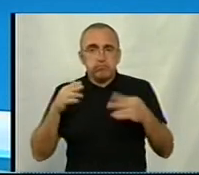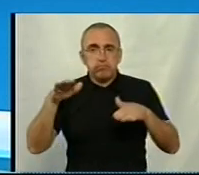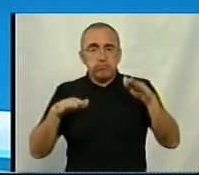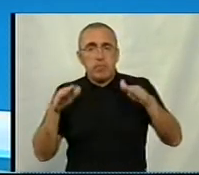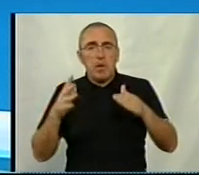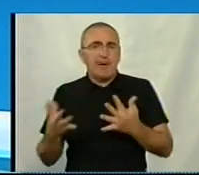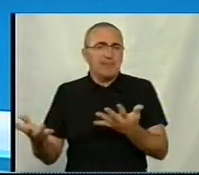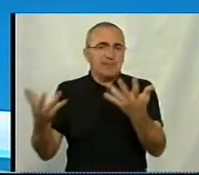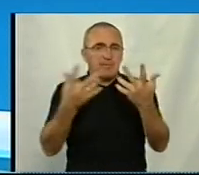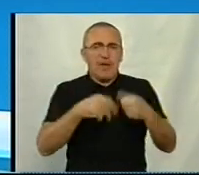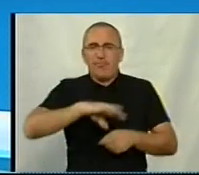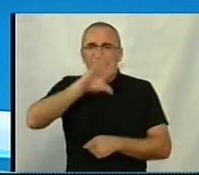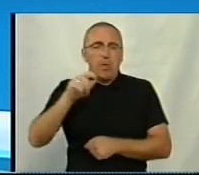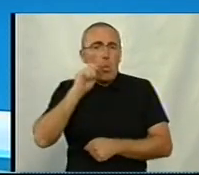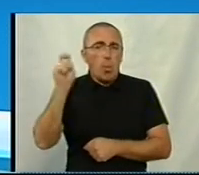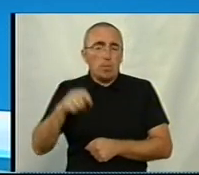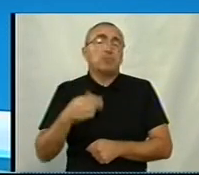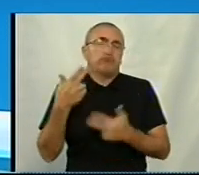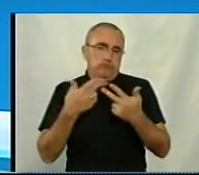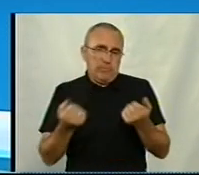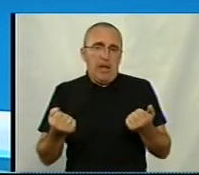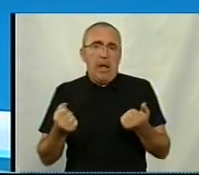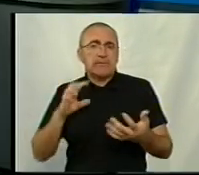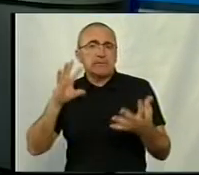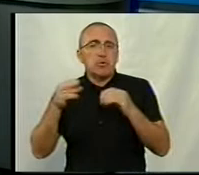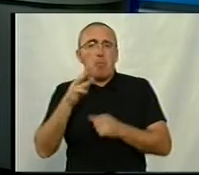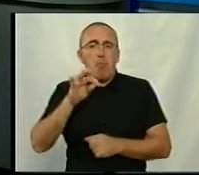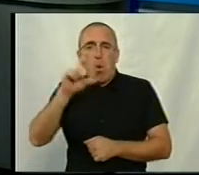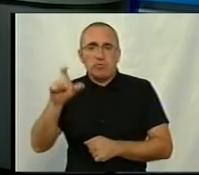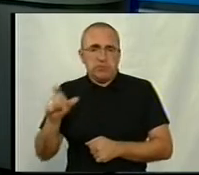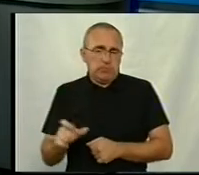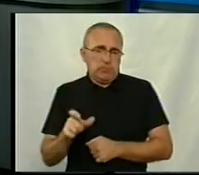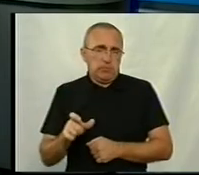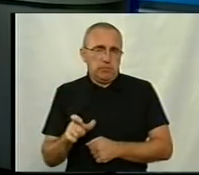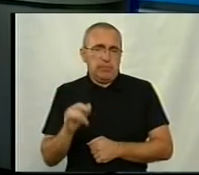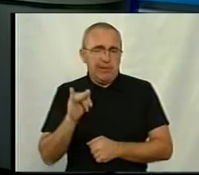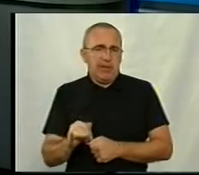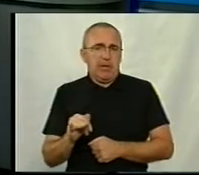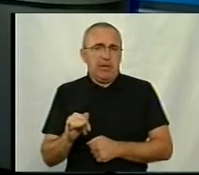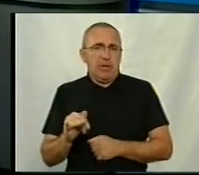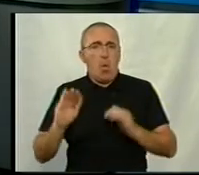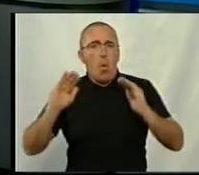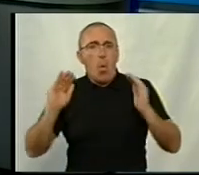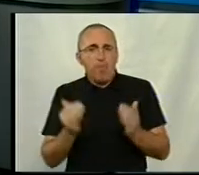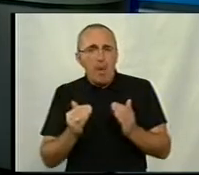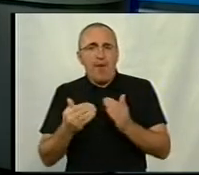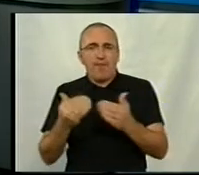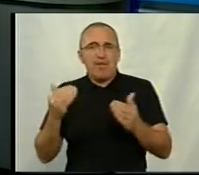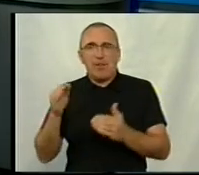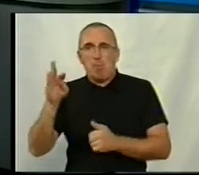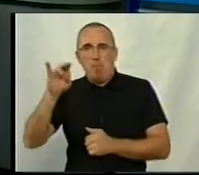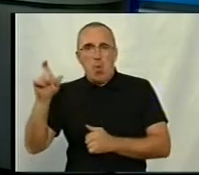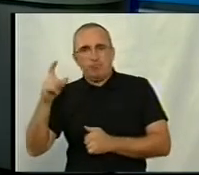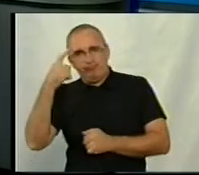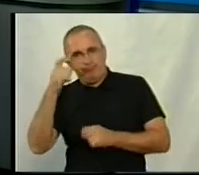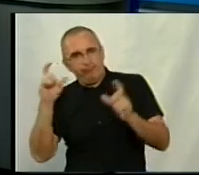дані всеукраїнські, тобто на статистику відмозу? Звичайно. І на обмеження відмозу відповідно, якщо так